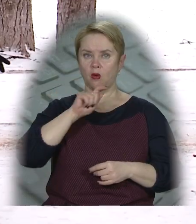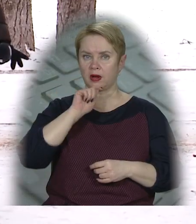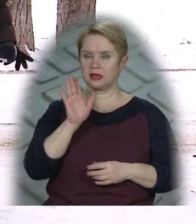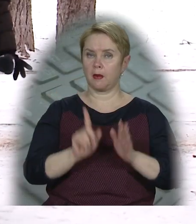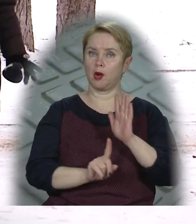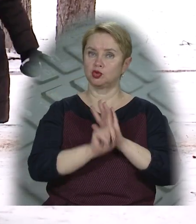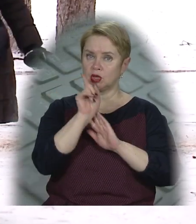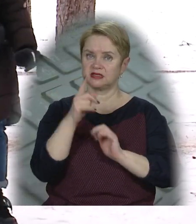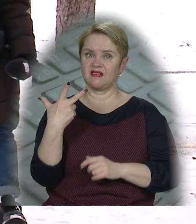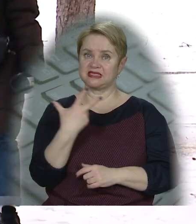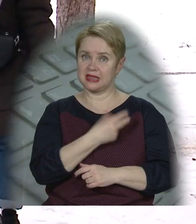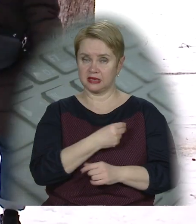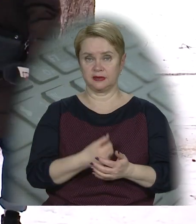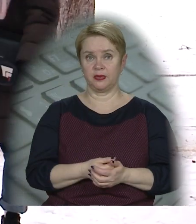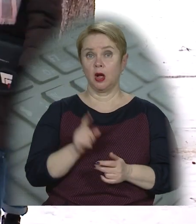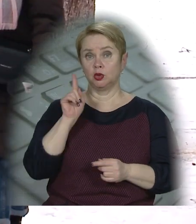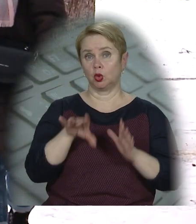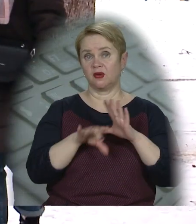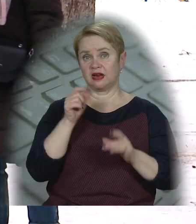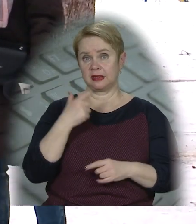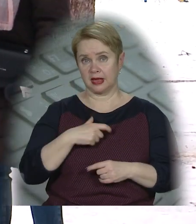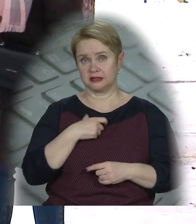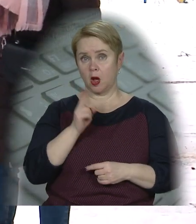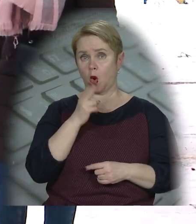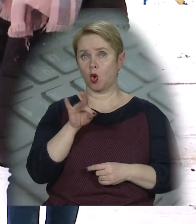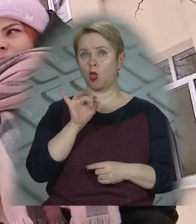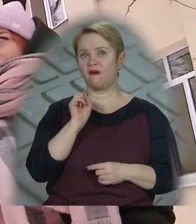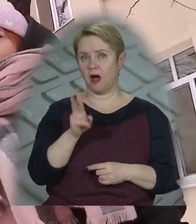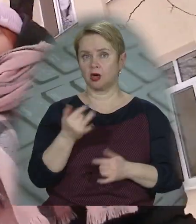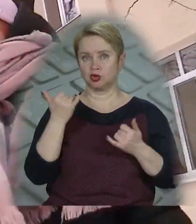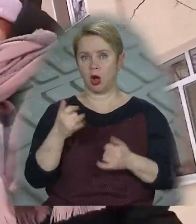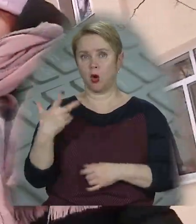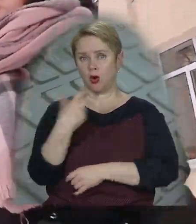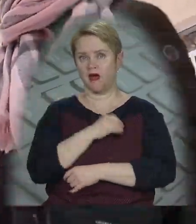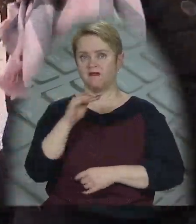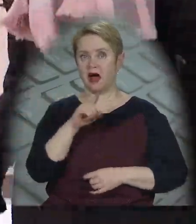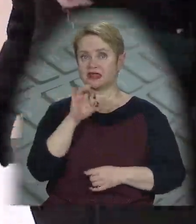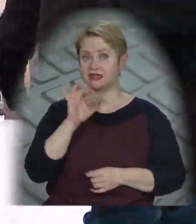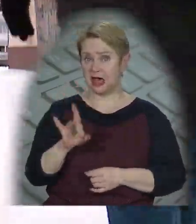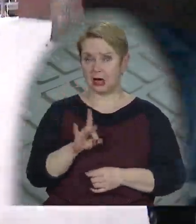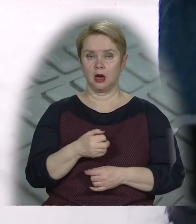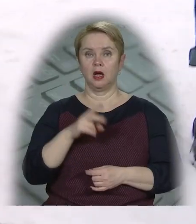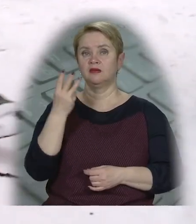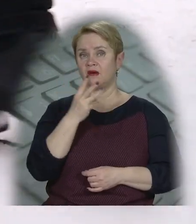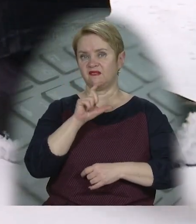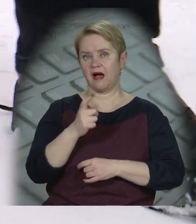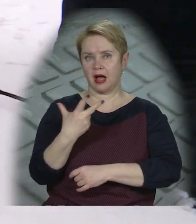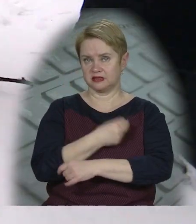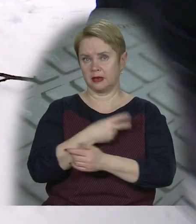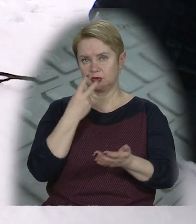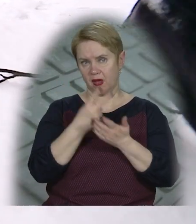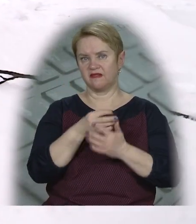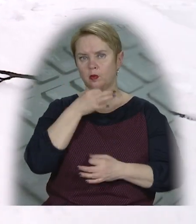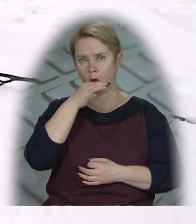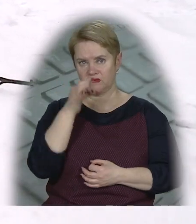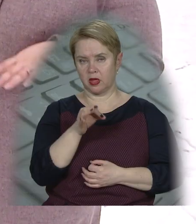коли в країні тільки почалася вакцинація. Тоді обрала для себе коронавак, цього ж разу колотиме Файзер. До бустерної вакцинації